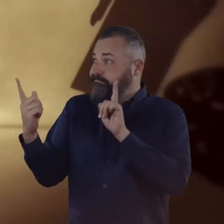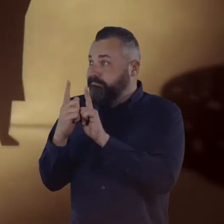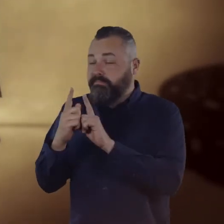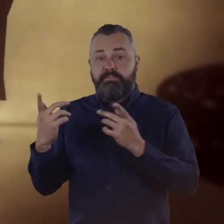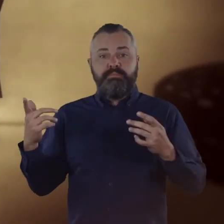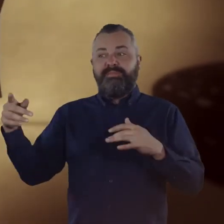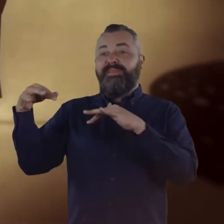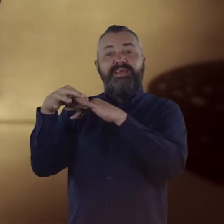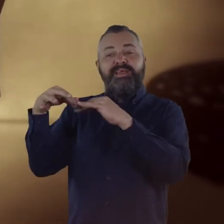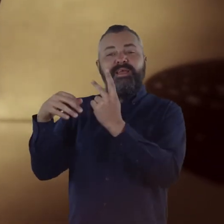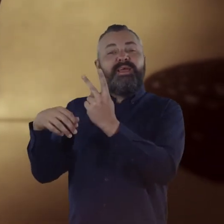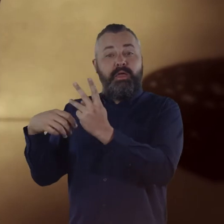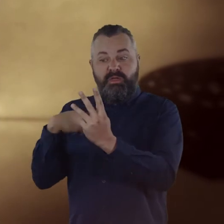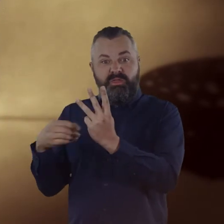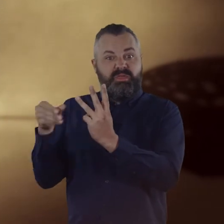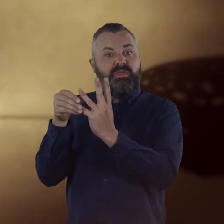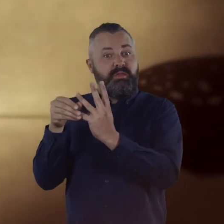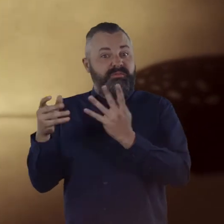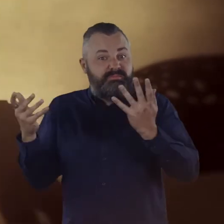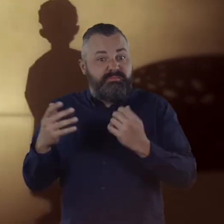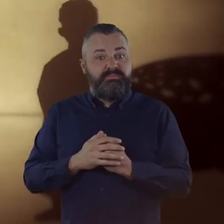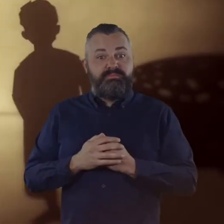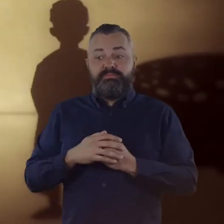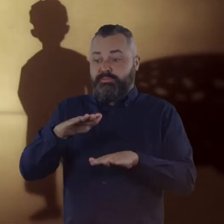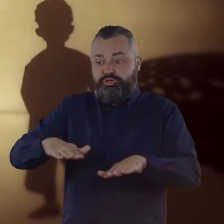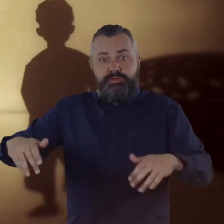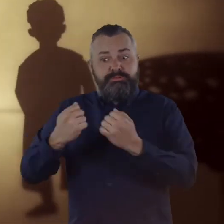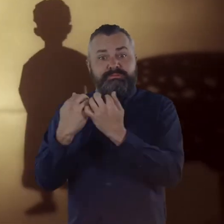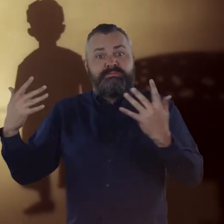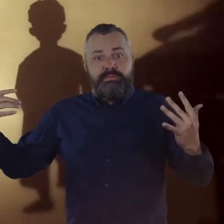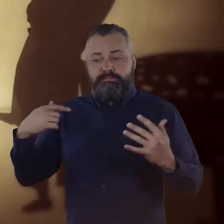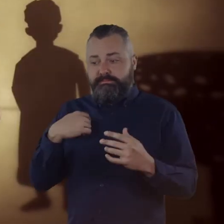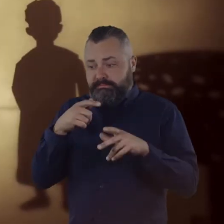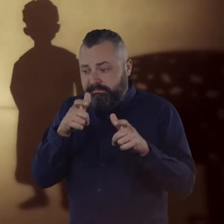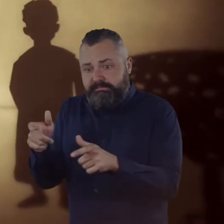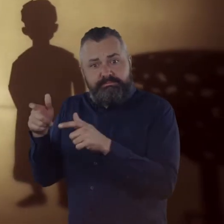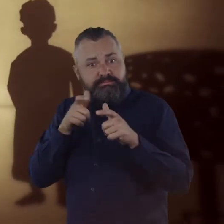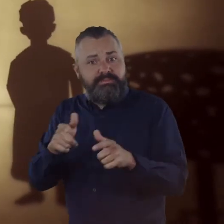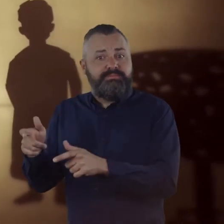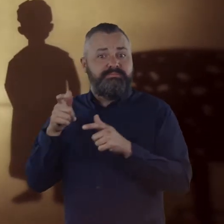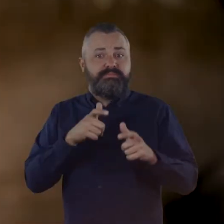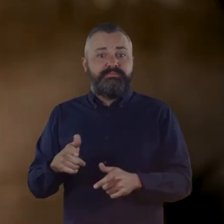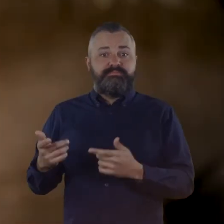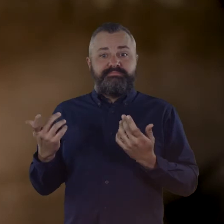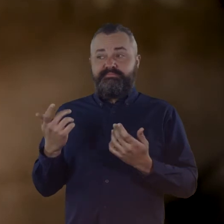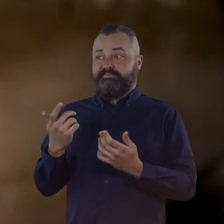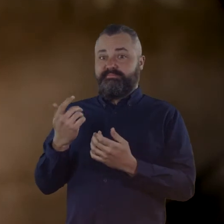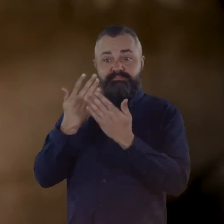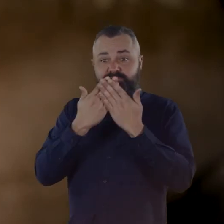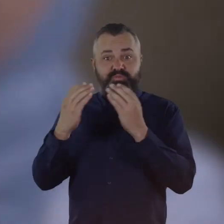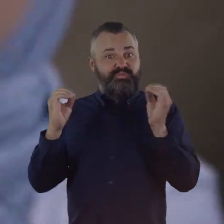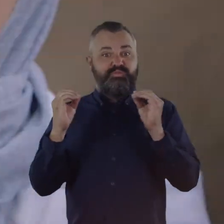أو كزوجة ثانية لشخص متزوج وربما عنده مجموعة من الأطفال وغير متعلم ربما